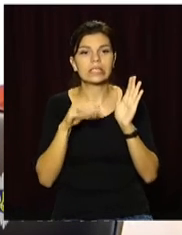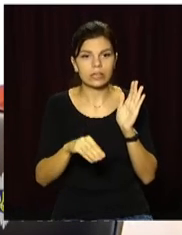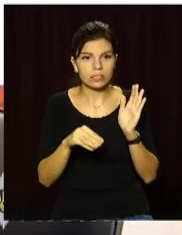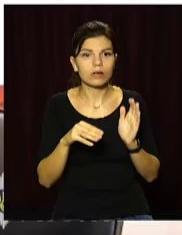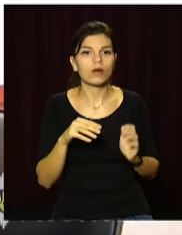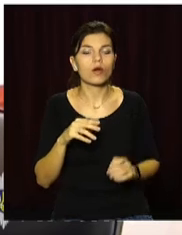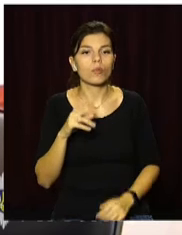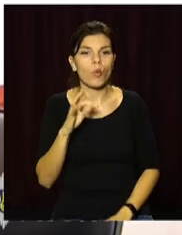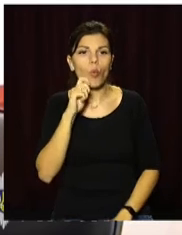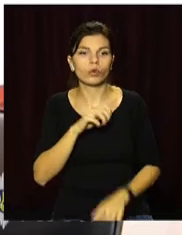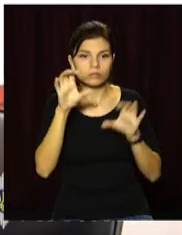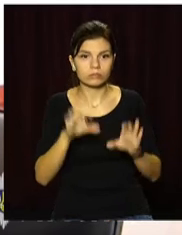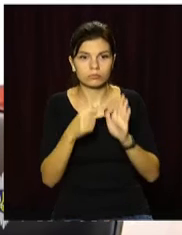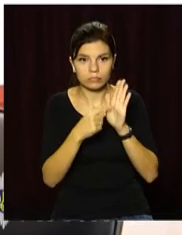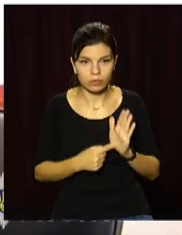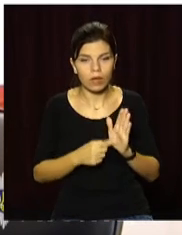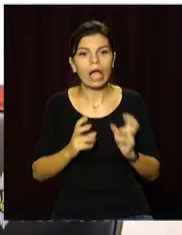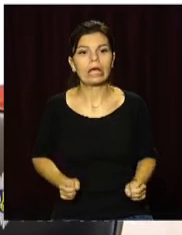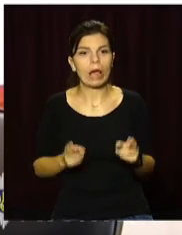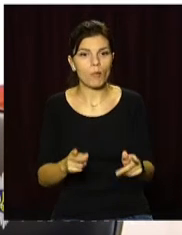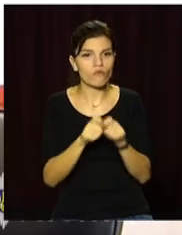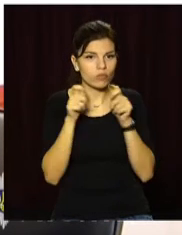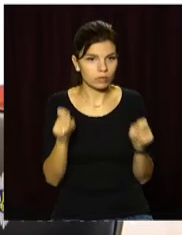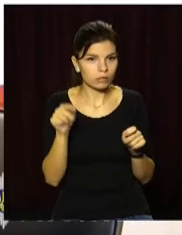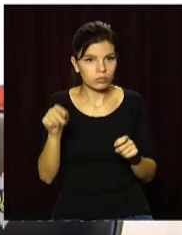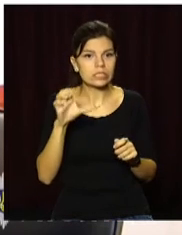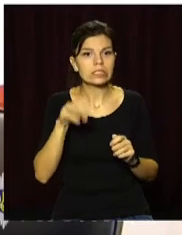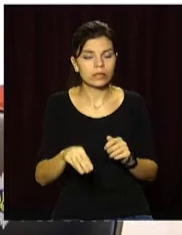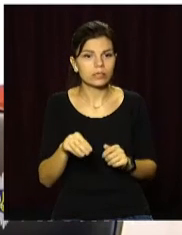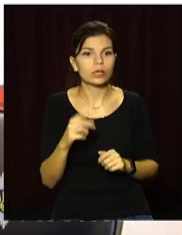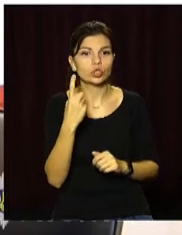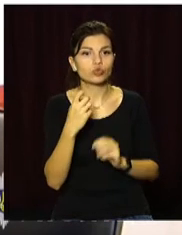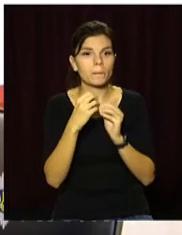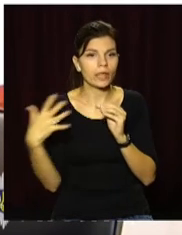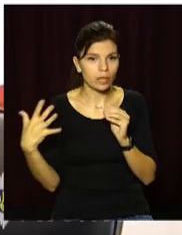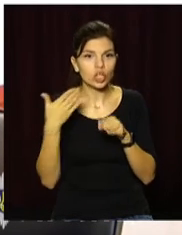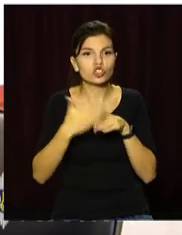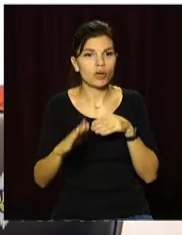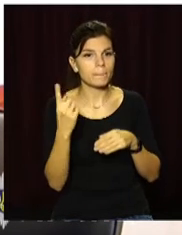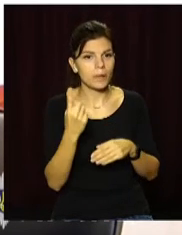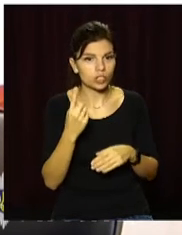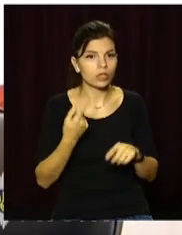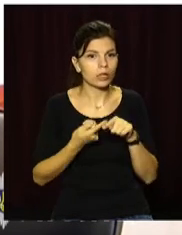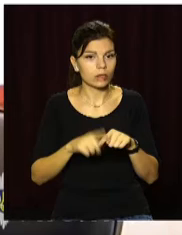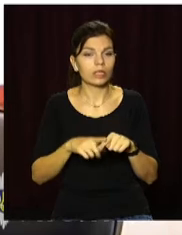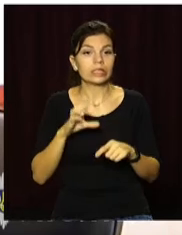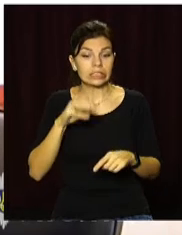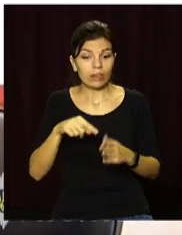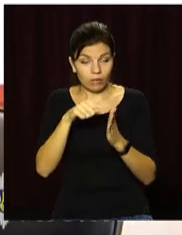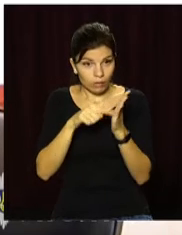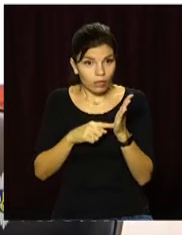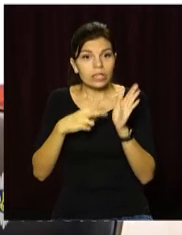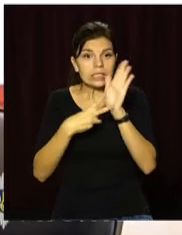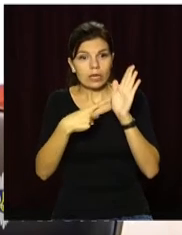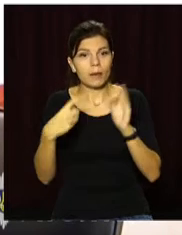-проційного кодексу України. По даному факту відкрите кримінальне провадження за статтею 115 частиною 1. Санкція даної статті передбачає